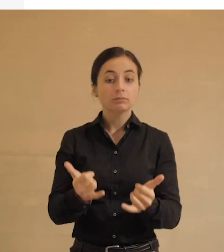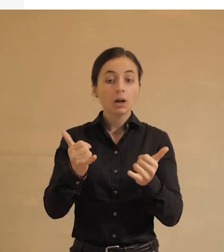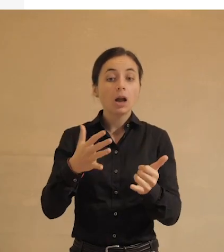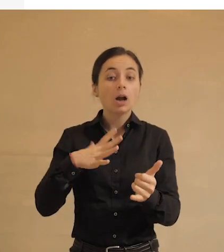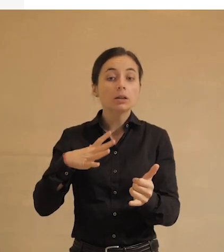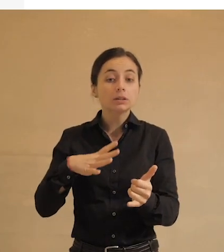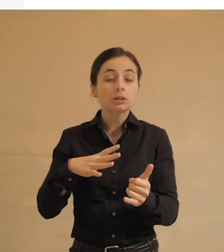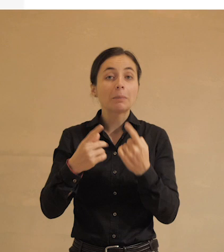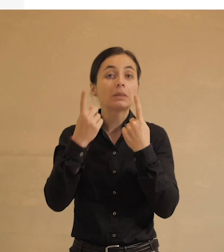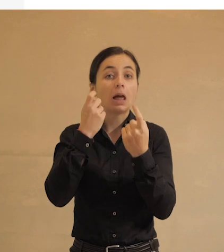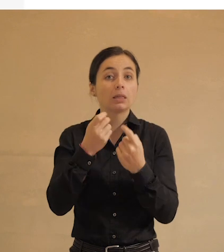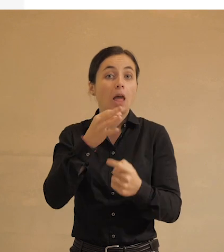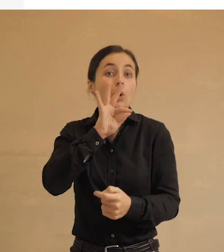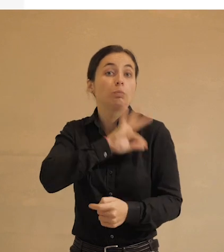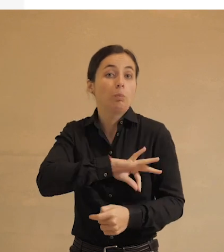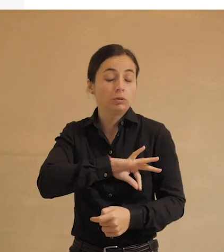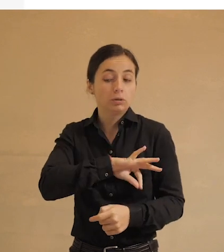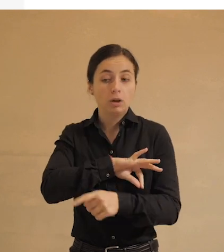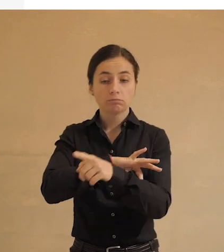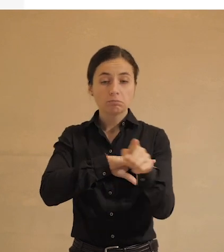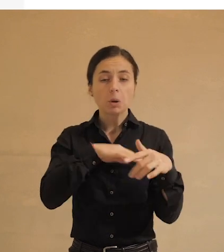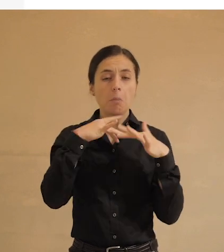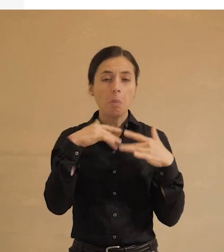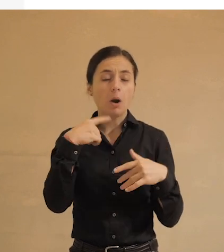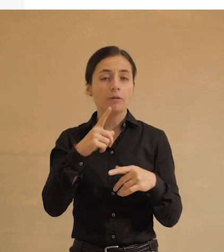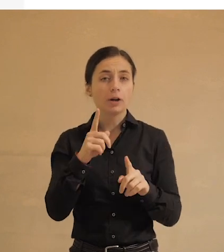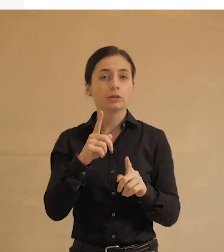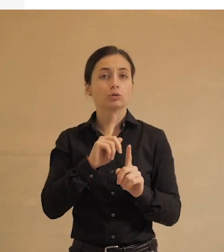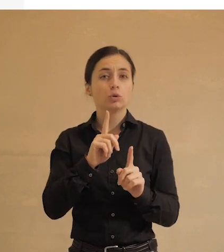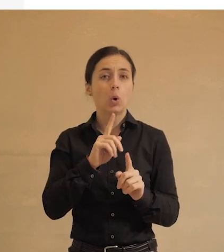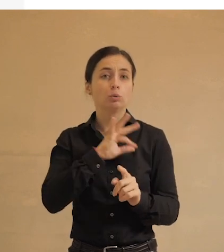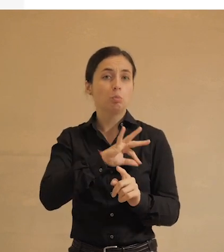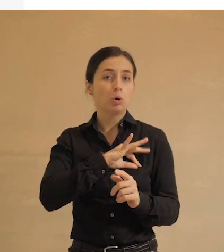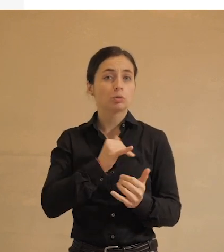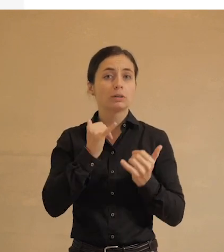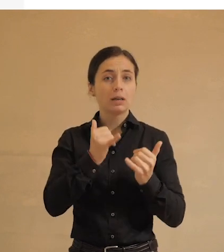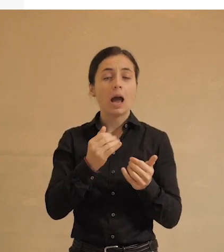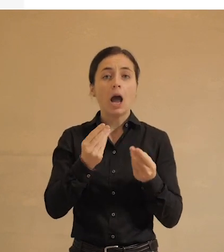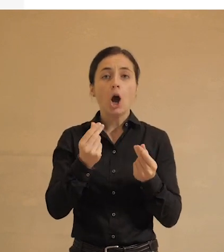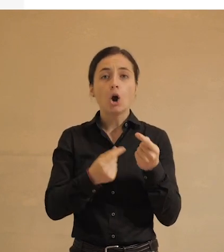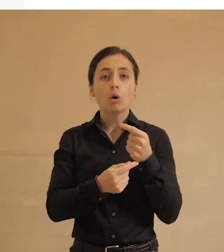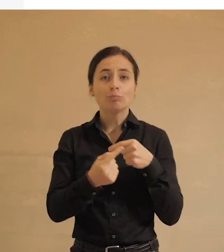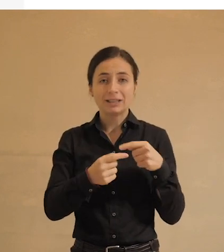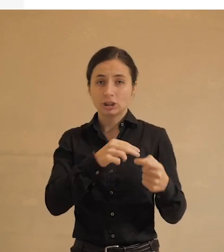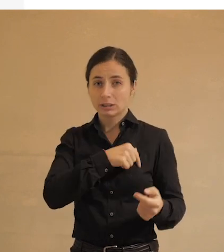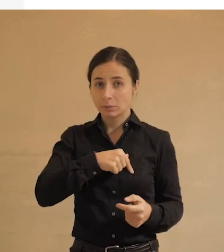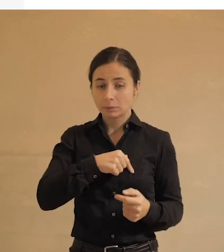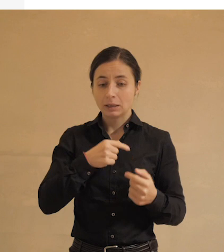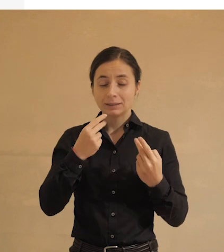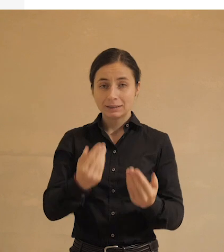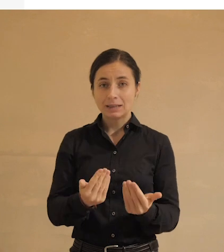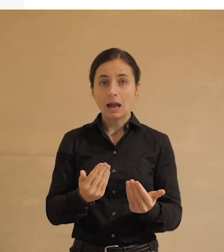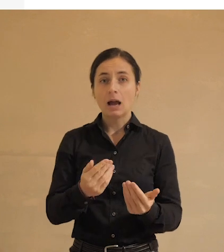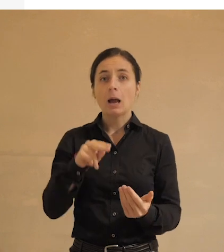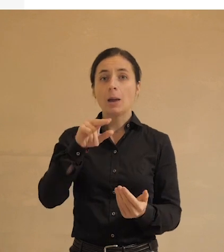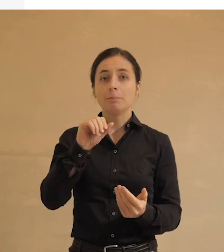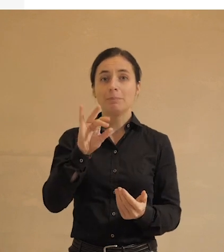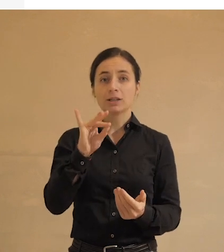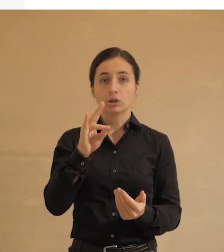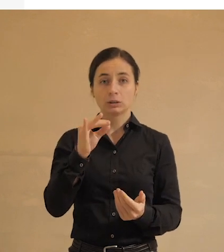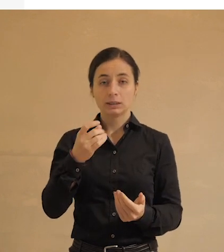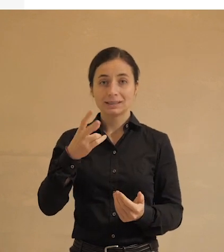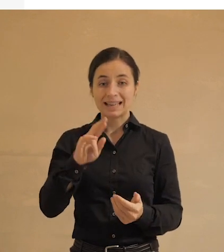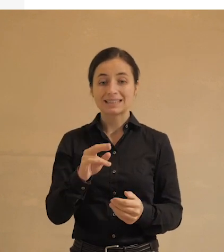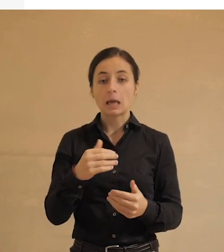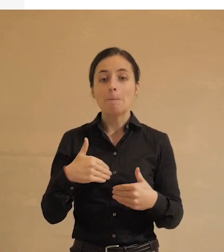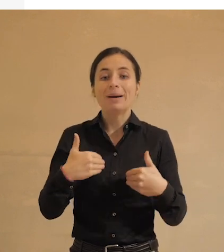чего используются данные, большинство из них говорят, что используются для коммерческими компаниями, для персонализации предложения, что, видимо,